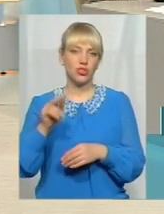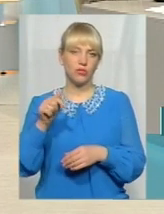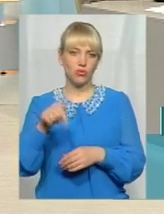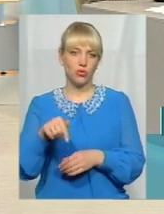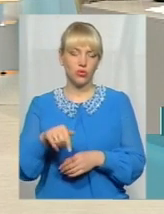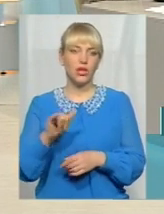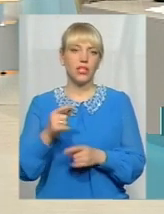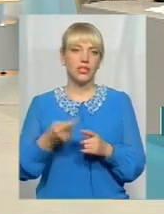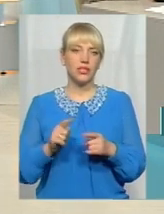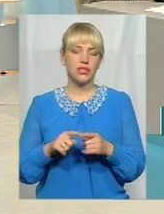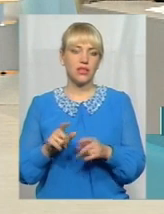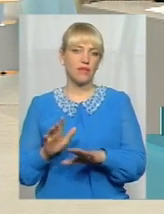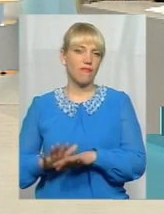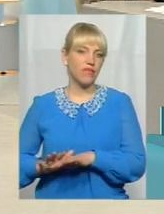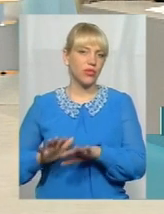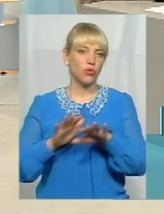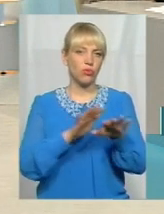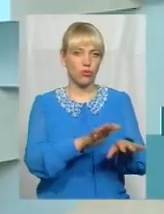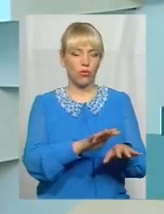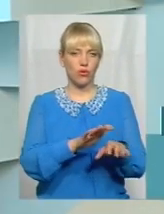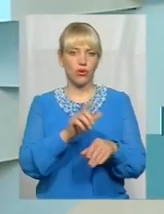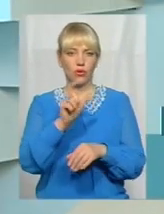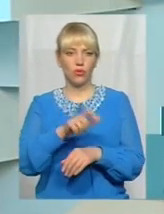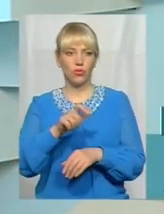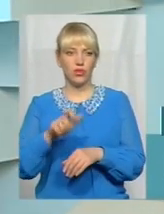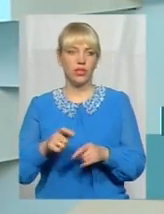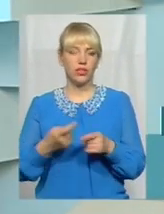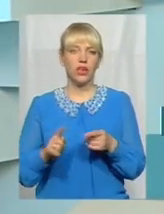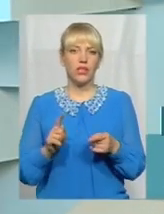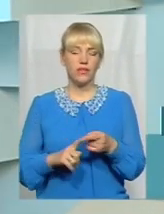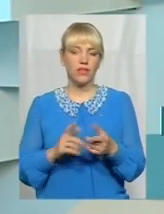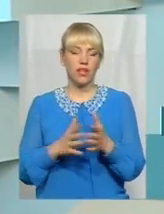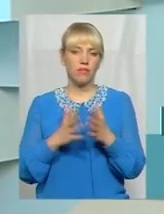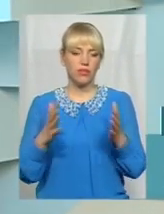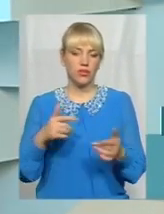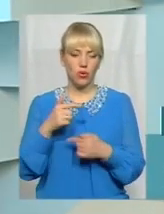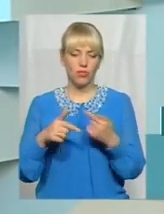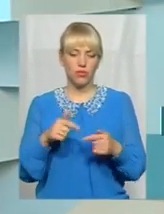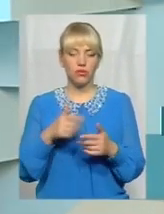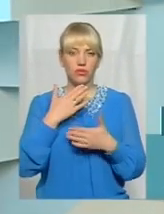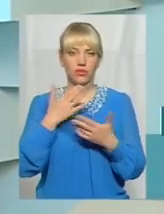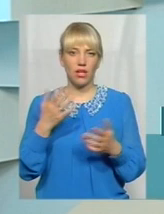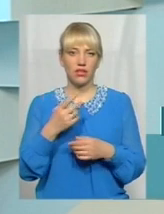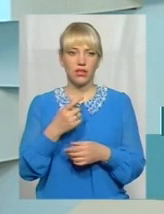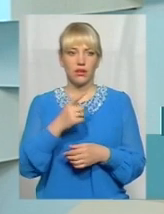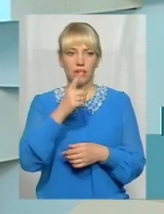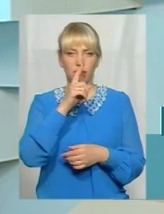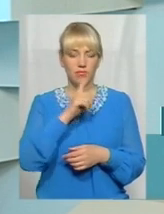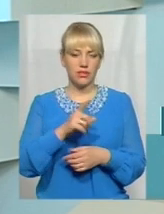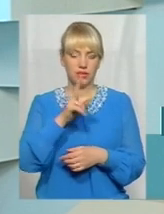оцей відток набрав найбільших обертів останні один-два місяці. І ми це